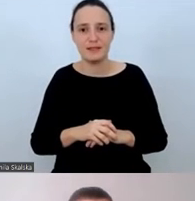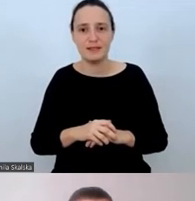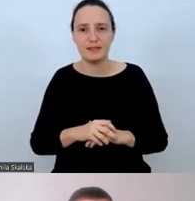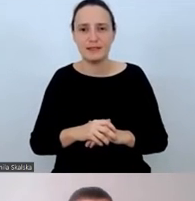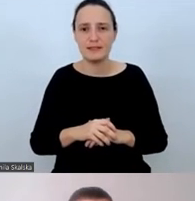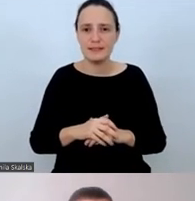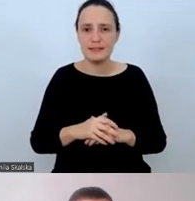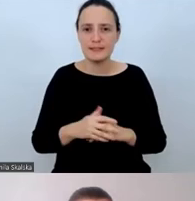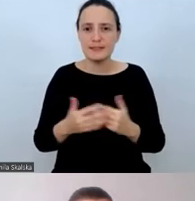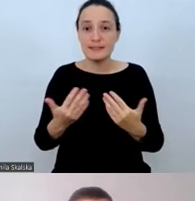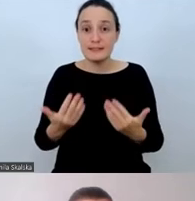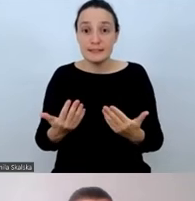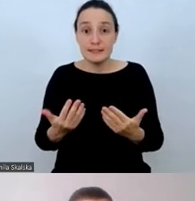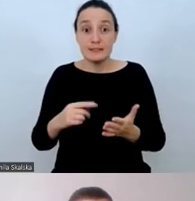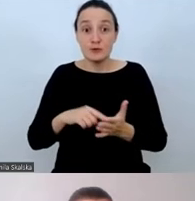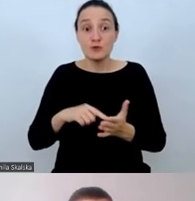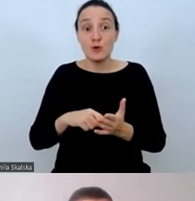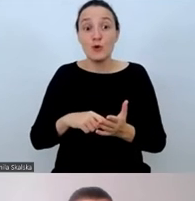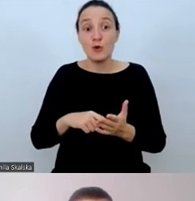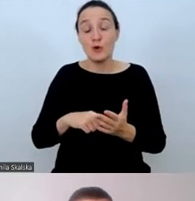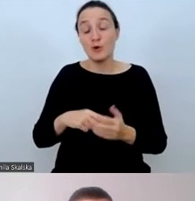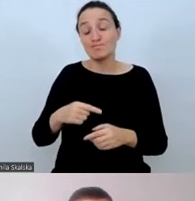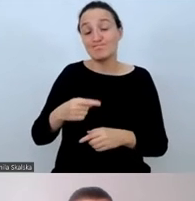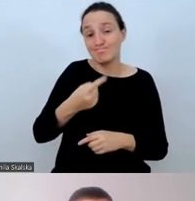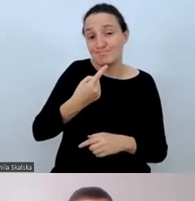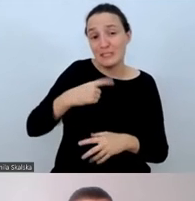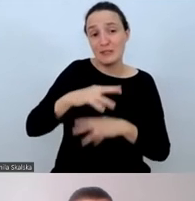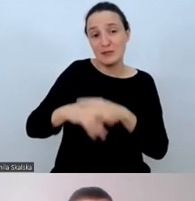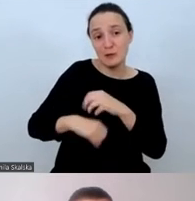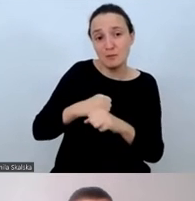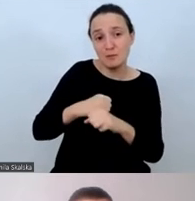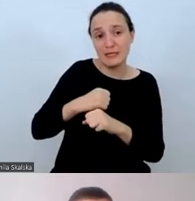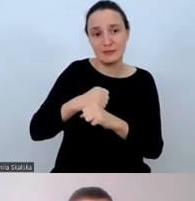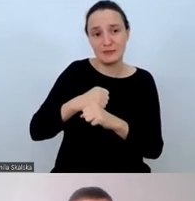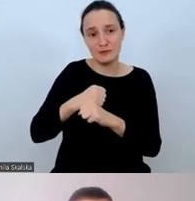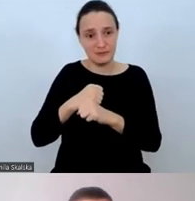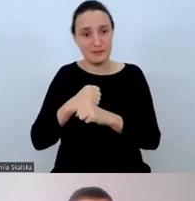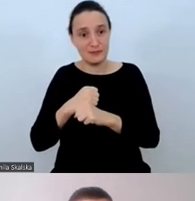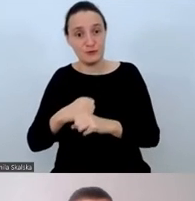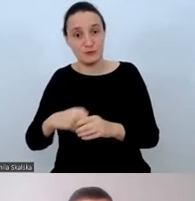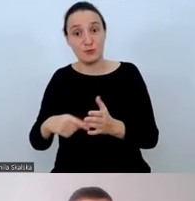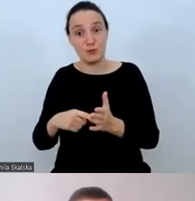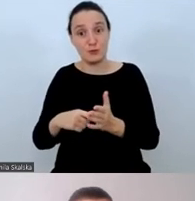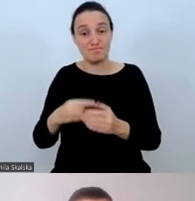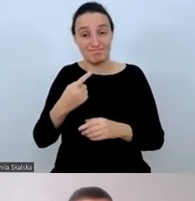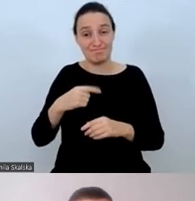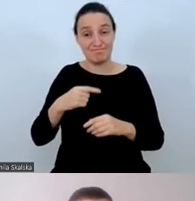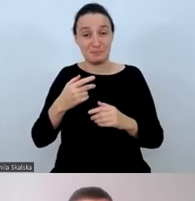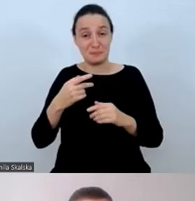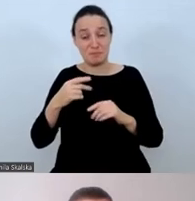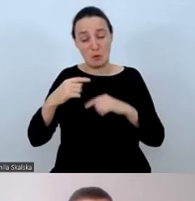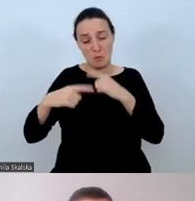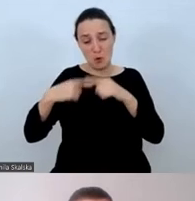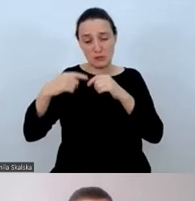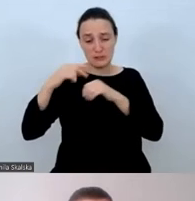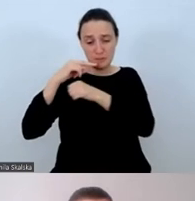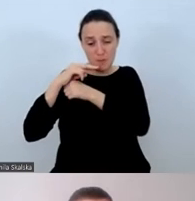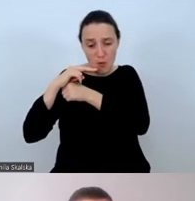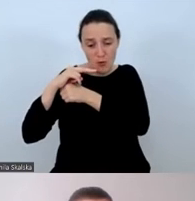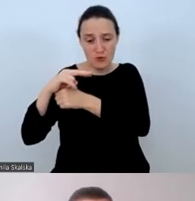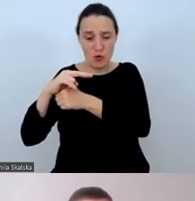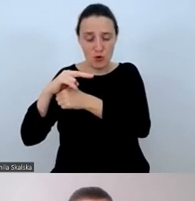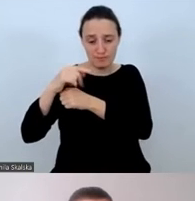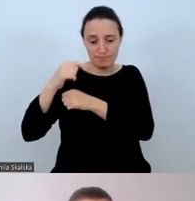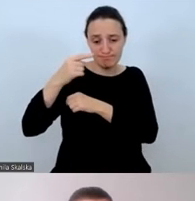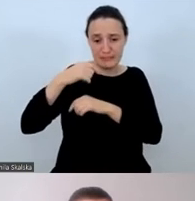Właśnie to stworzyliśmy, gdy przyjrzeliśmy się bliżej procesowi monitorowania.